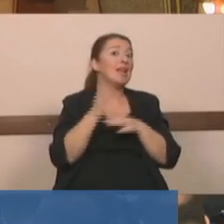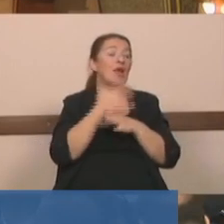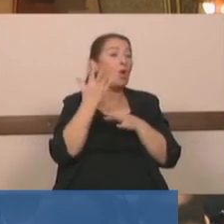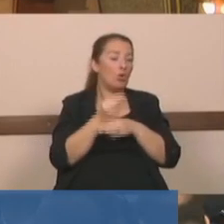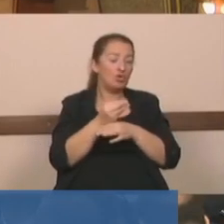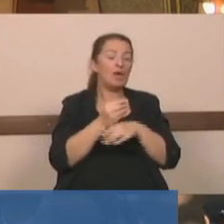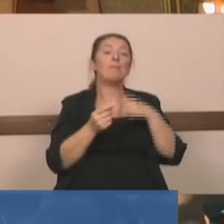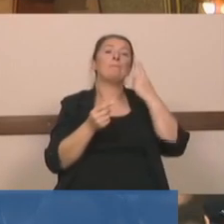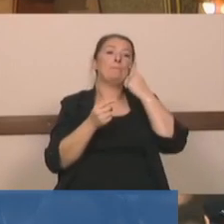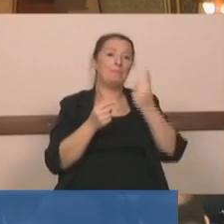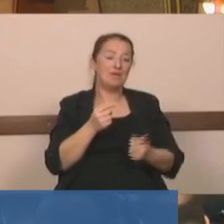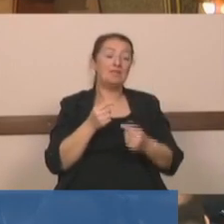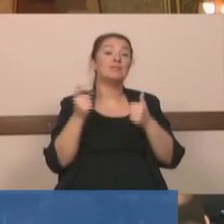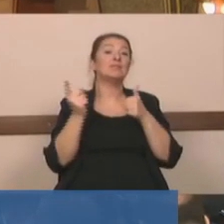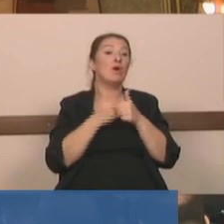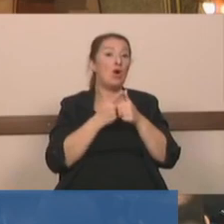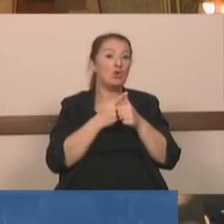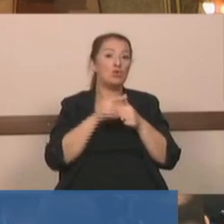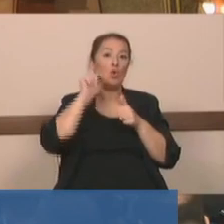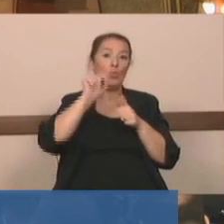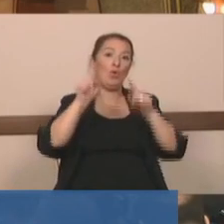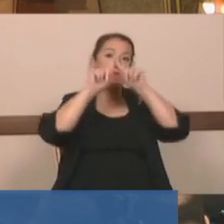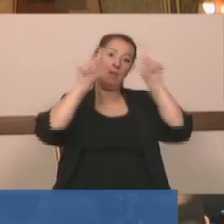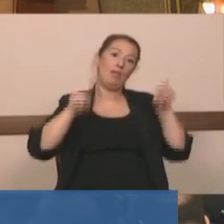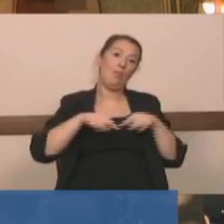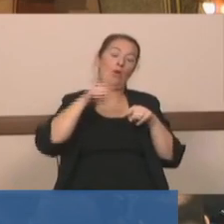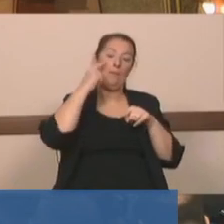Önce şu tabloya doğru bakalım.